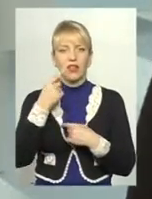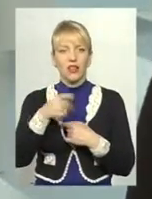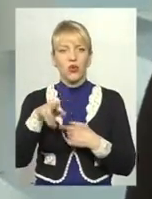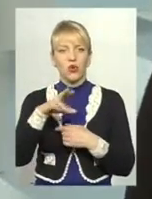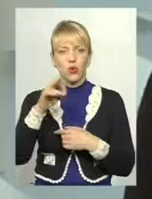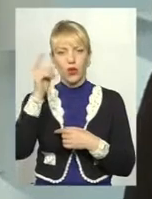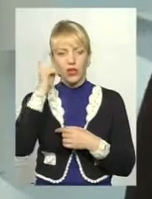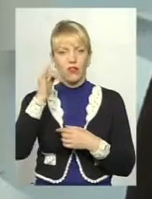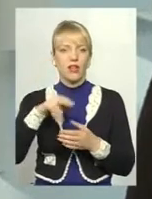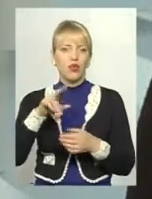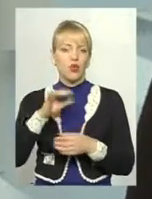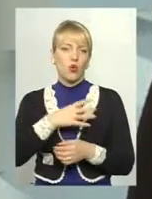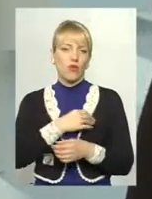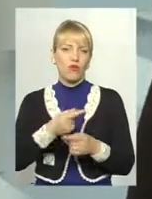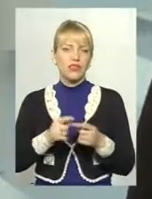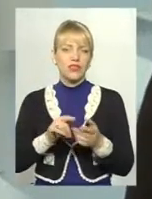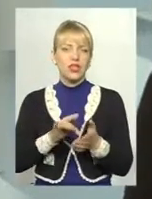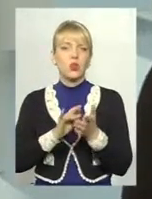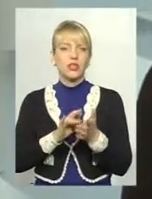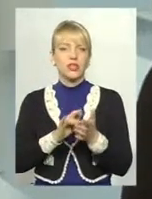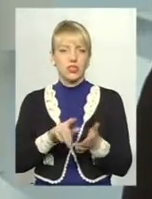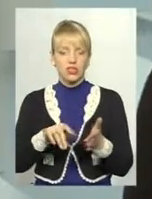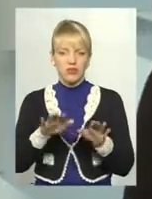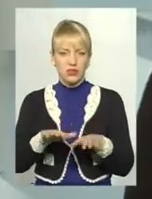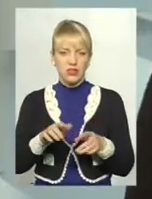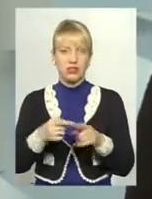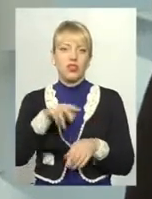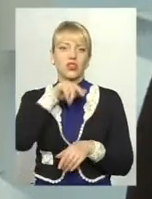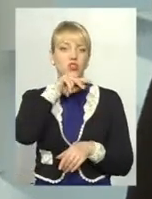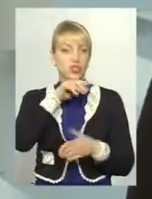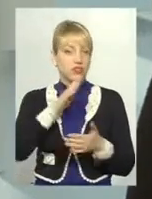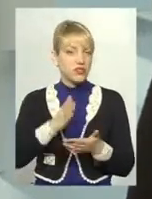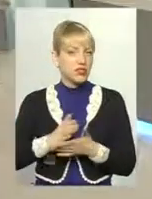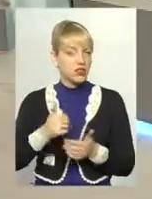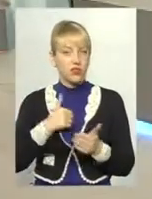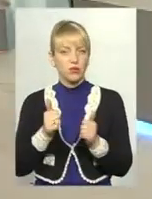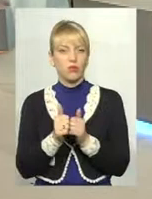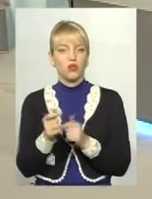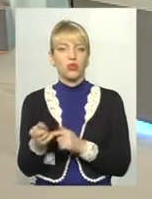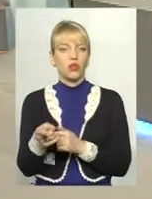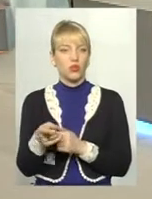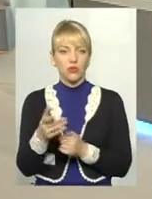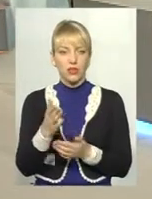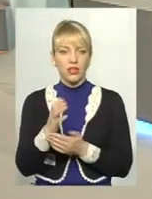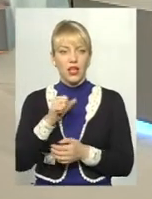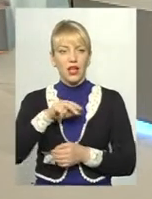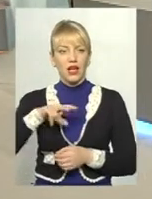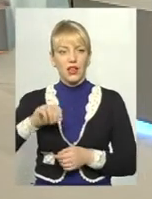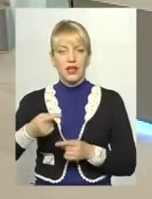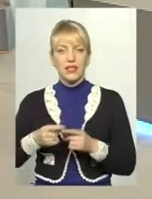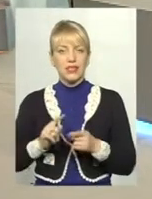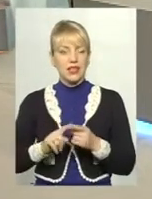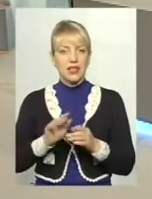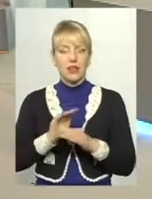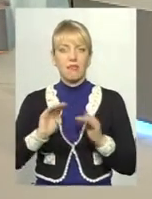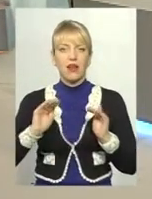туристичних міст, ті самі Чернівці, що у нас є поруч, і Тернопіль, але це є немало